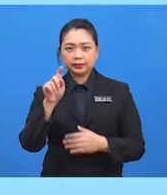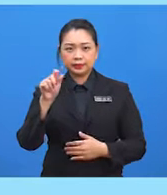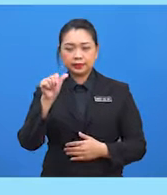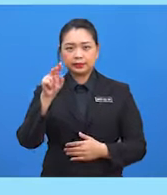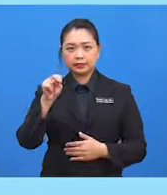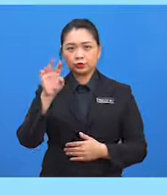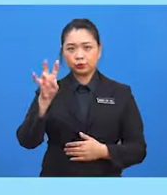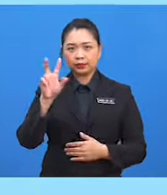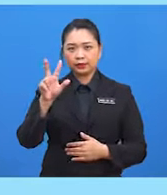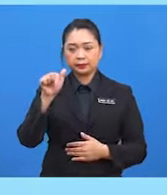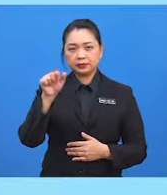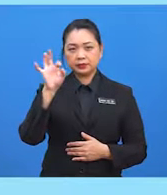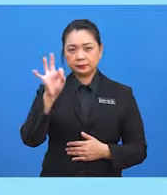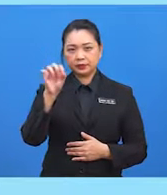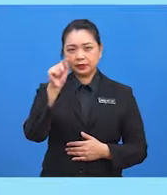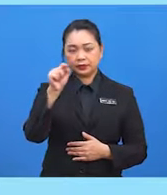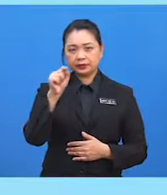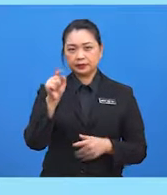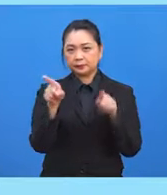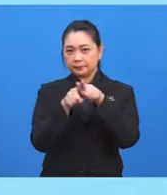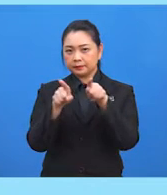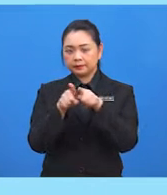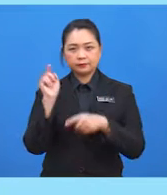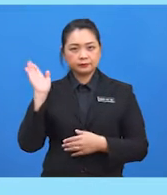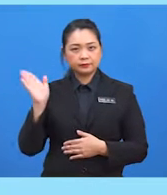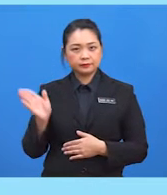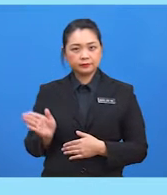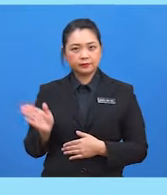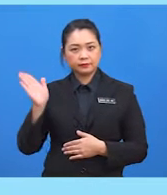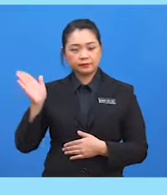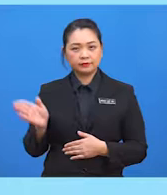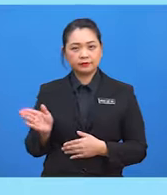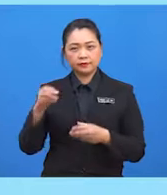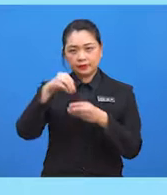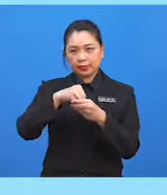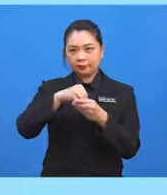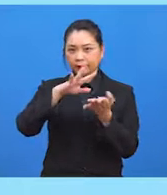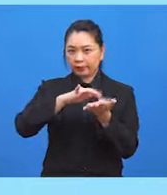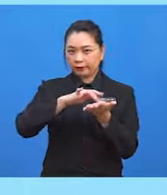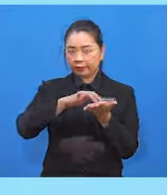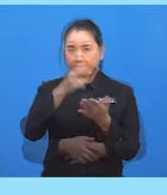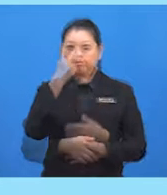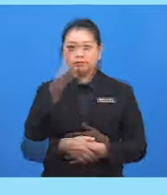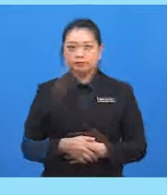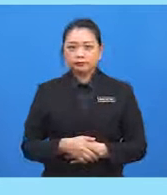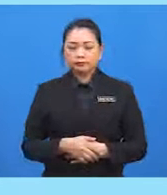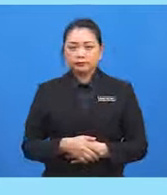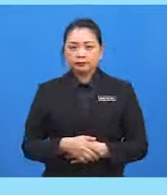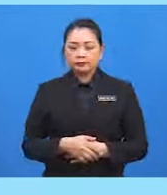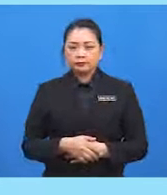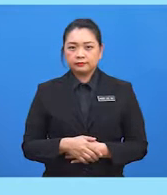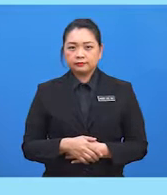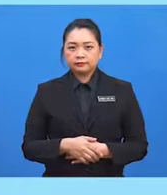.9 darjah ke kalkulator. Marilah kita